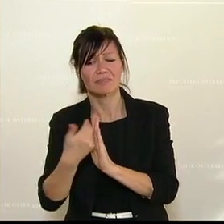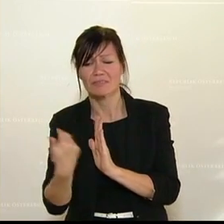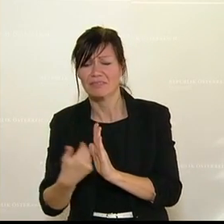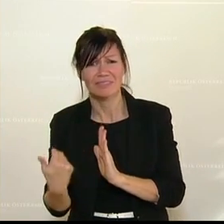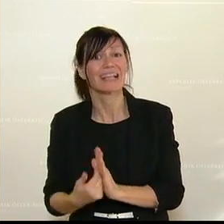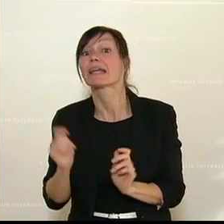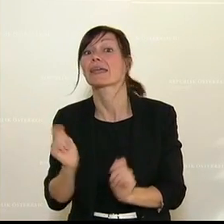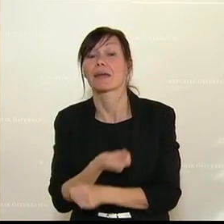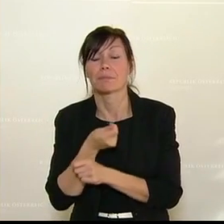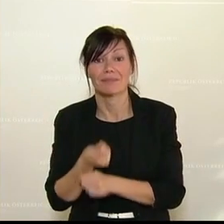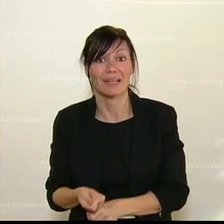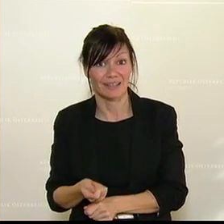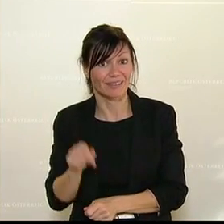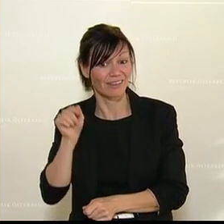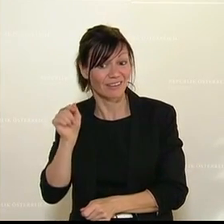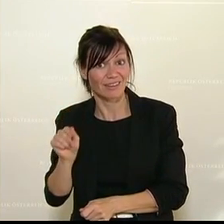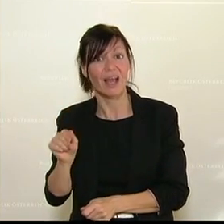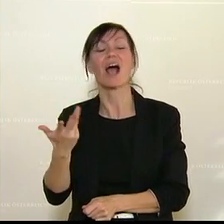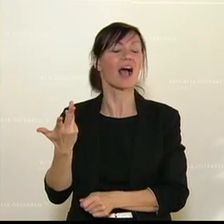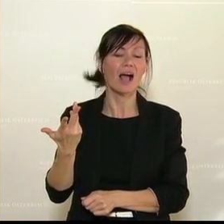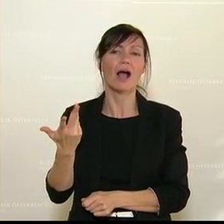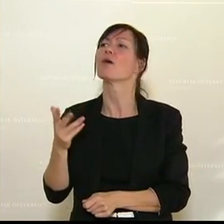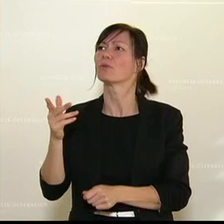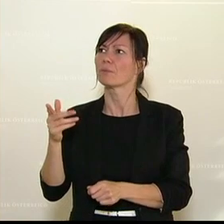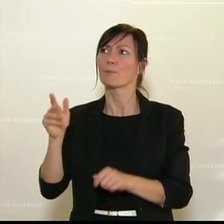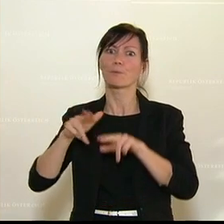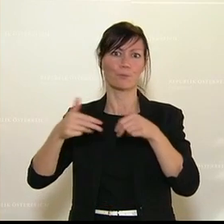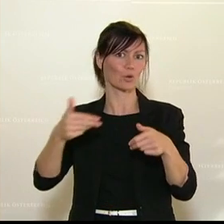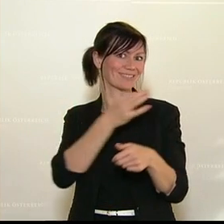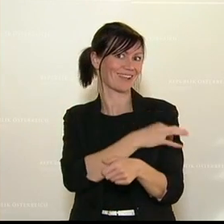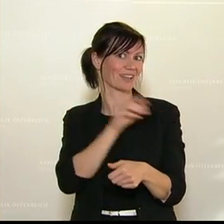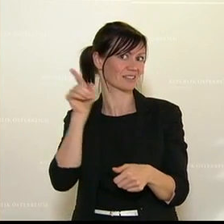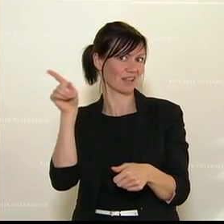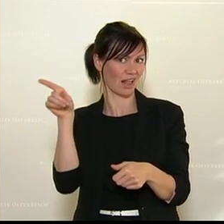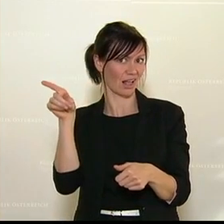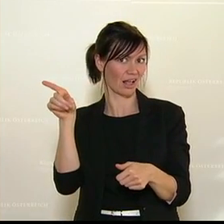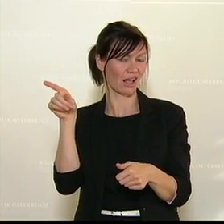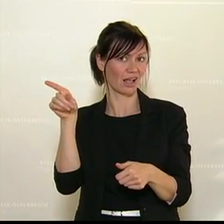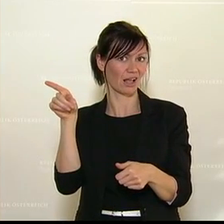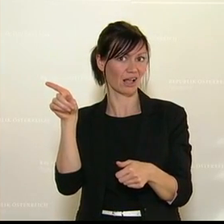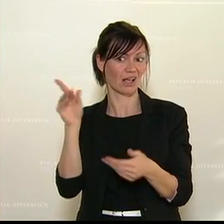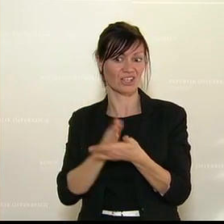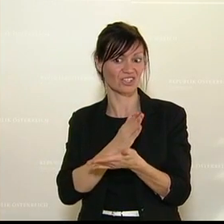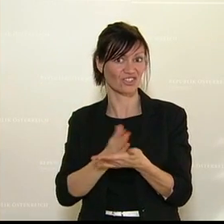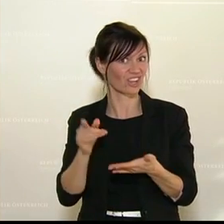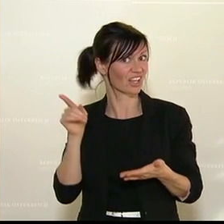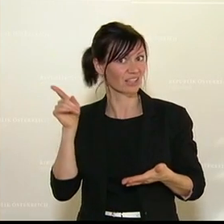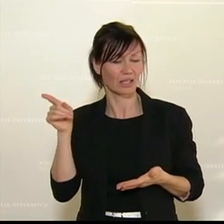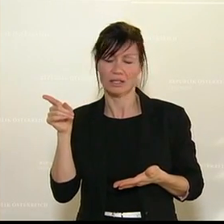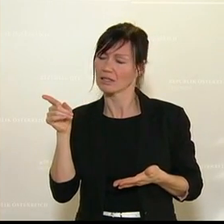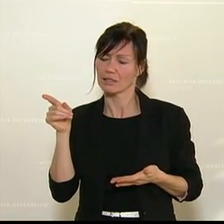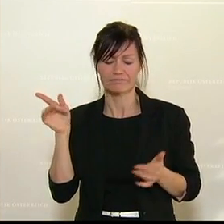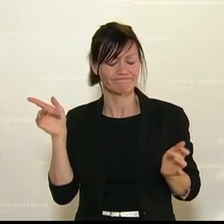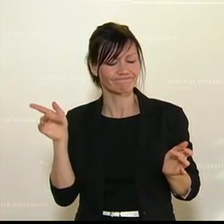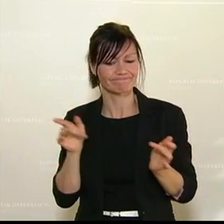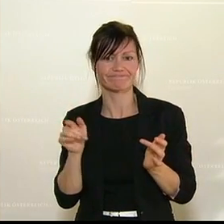Bundeskanzler, und auch entgegen jeder in Österreich mit Bildungspolitik